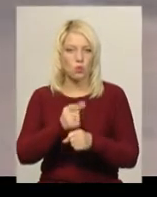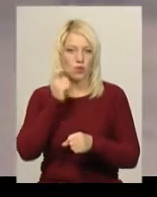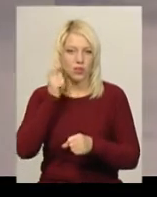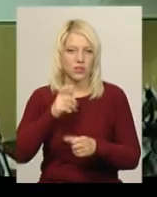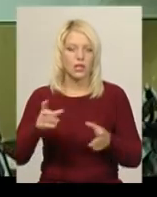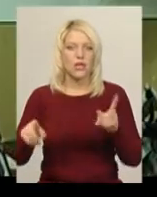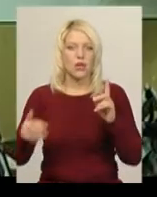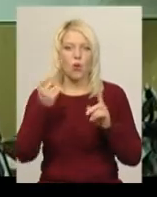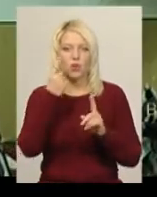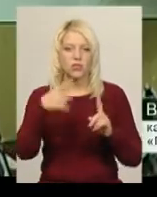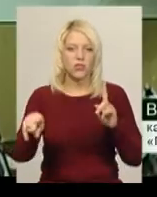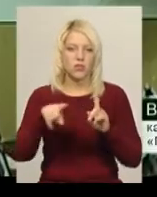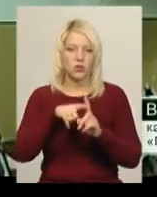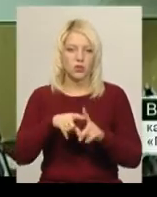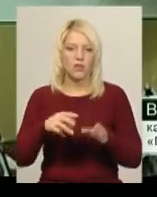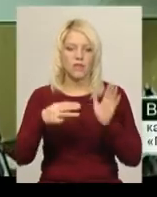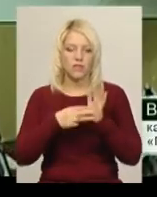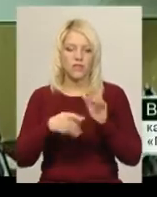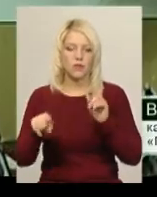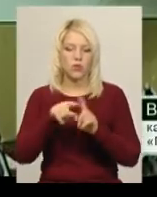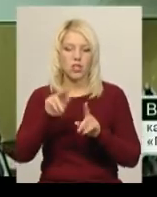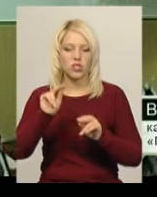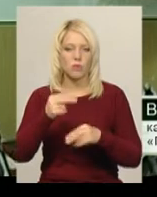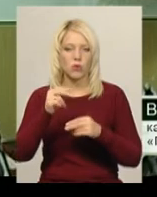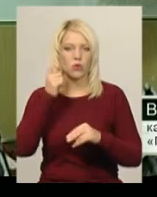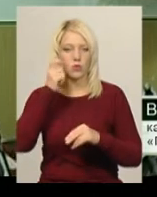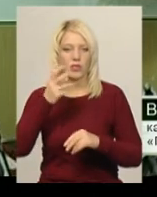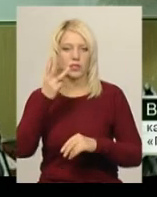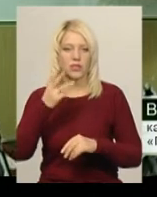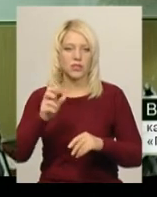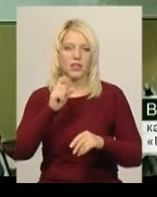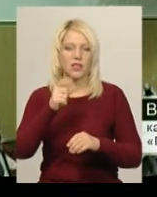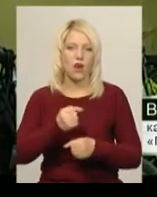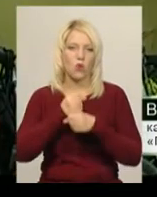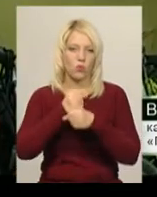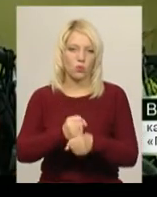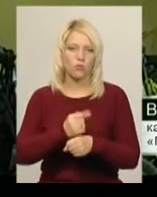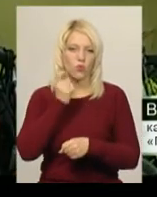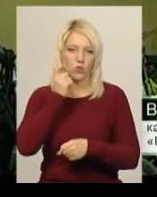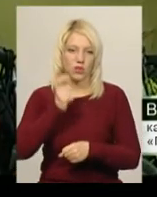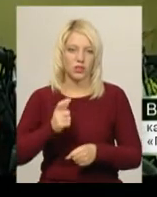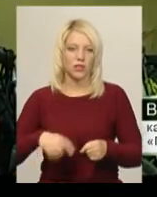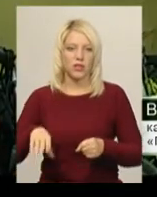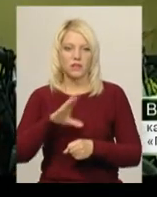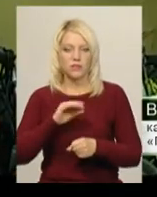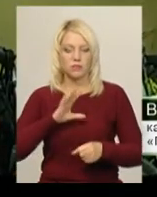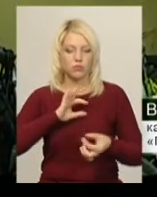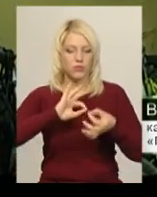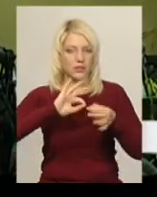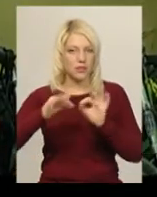11 голів. Вісім голів забив на Чемпіонаті України і три гола забив на Кубку України. Всі гри були складні